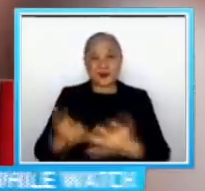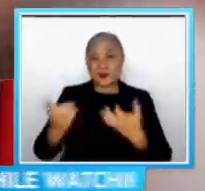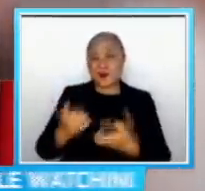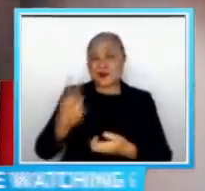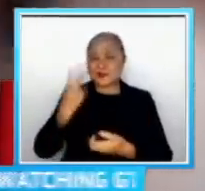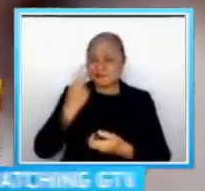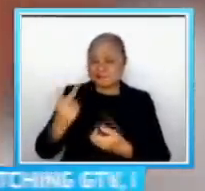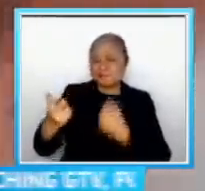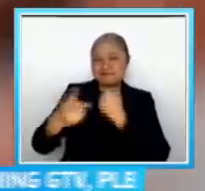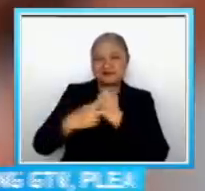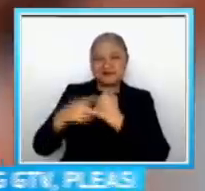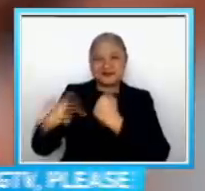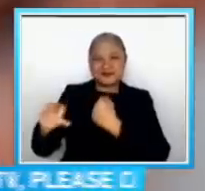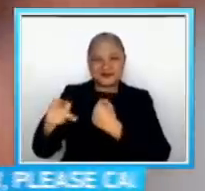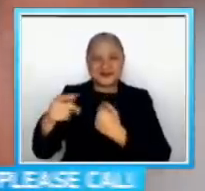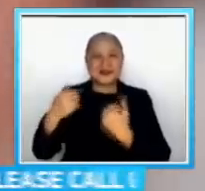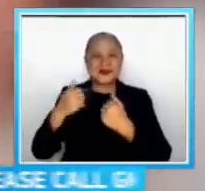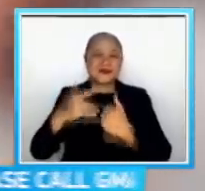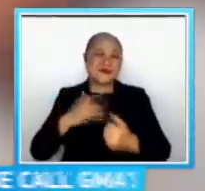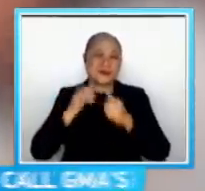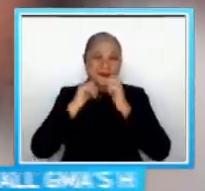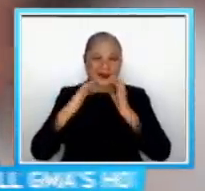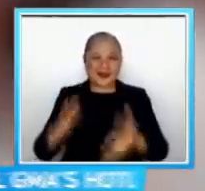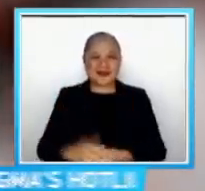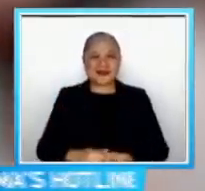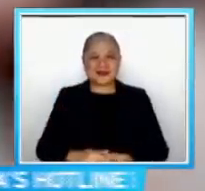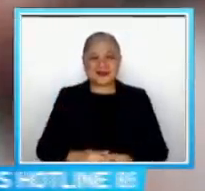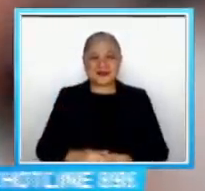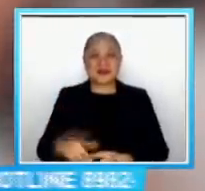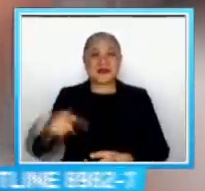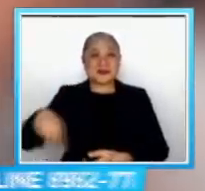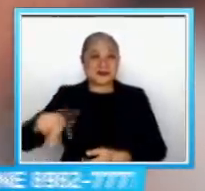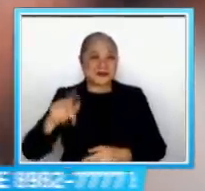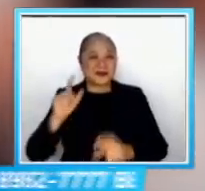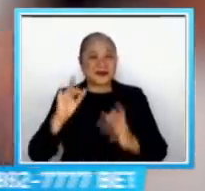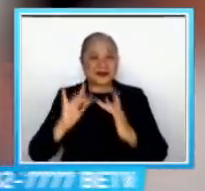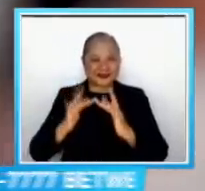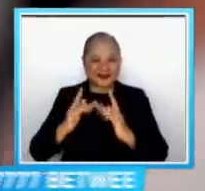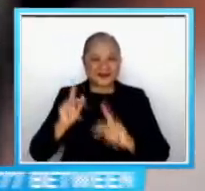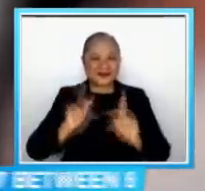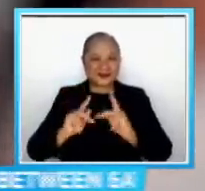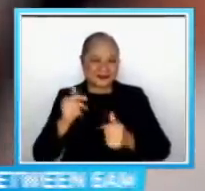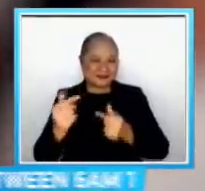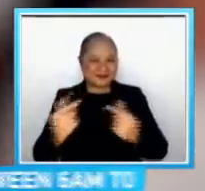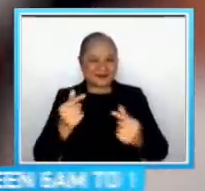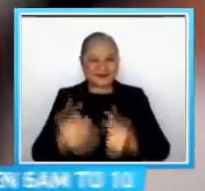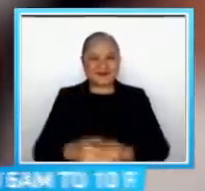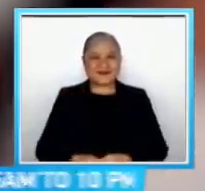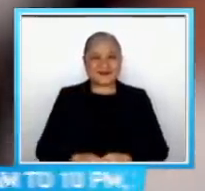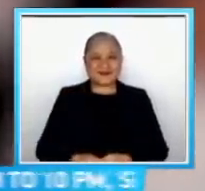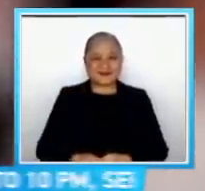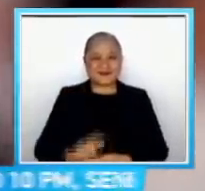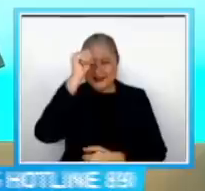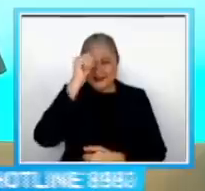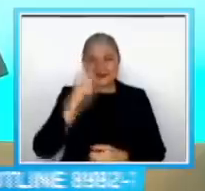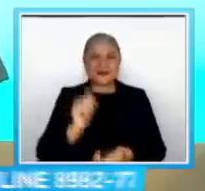At feeling blessed daw siya Pinusuan niya ng netizens Aubrey Carampel, GMA News